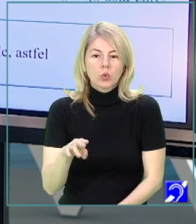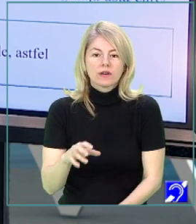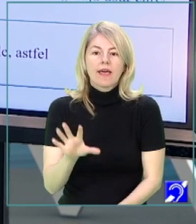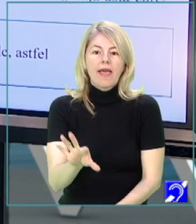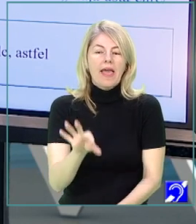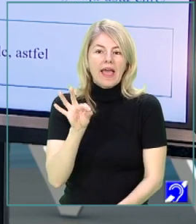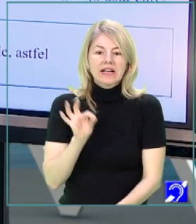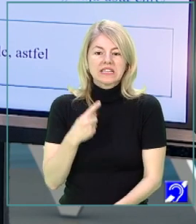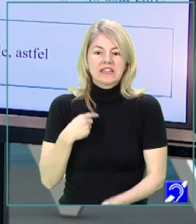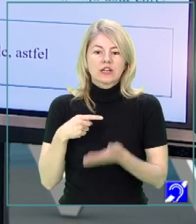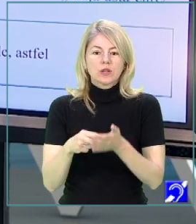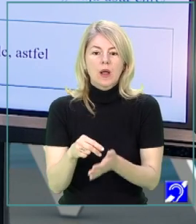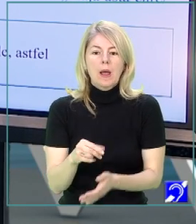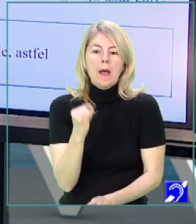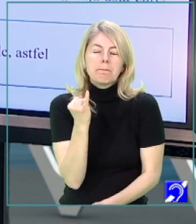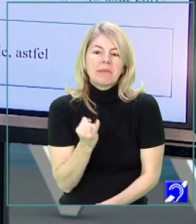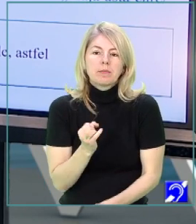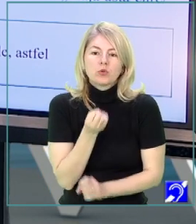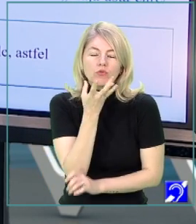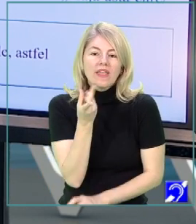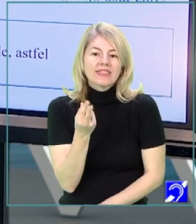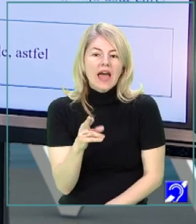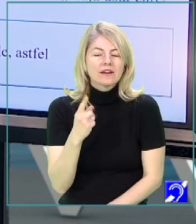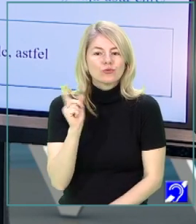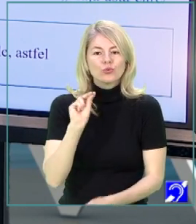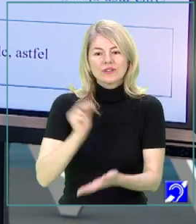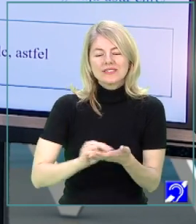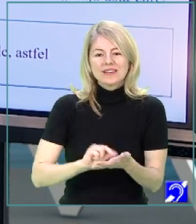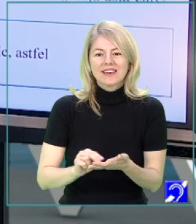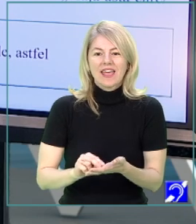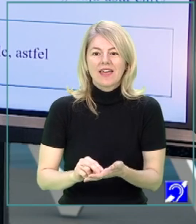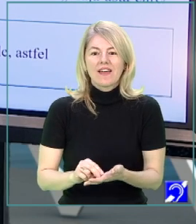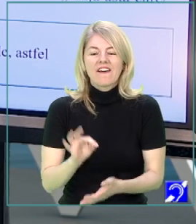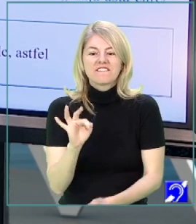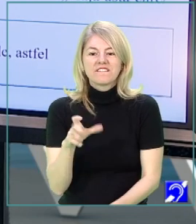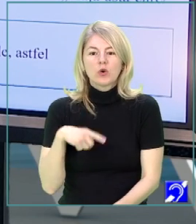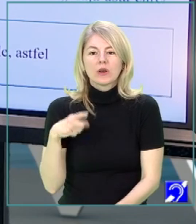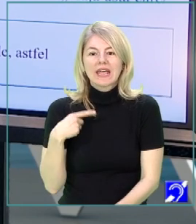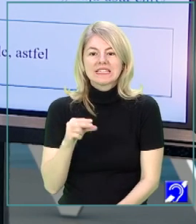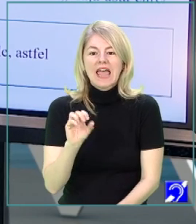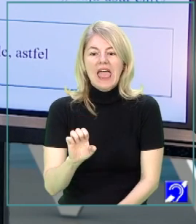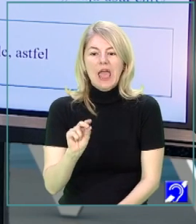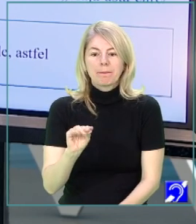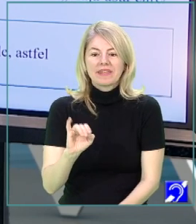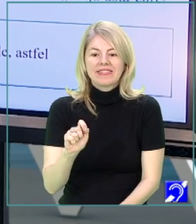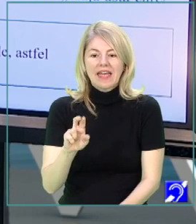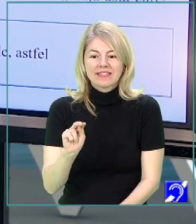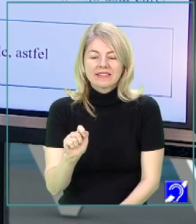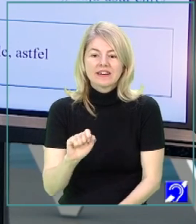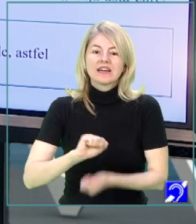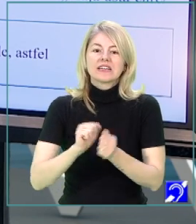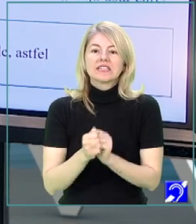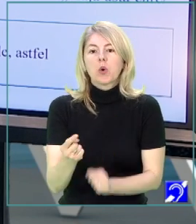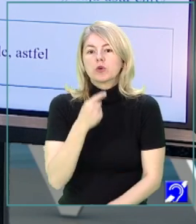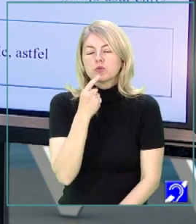Extract, de exemplu, plăpândul stânjenel, însă scapă din vedere să menționeze că felul figurii de stil, epitet, nu? fie